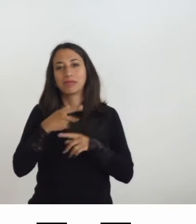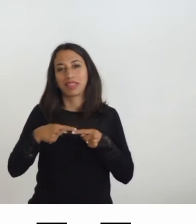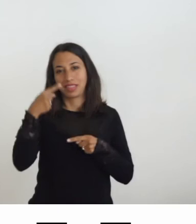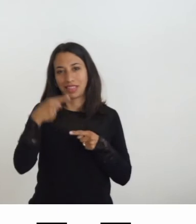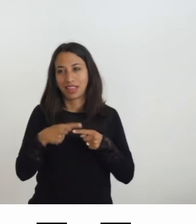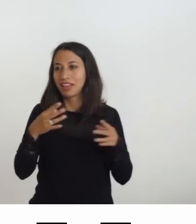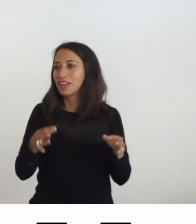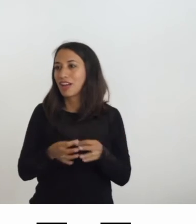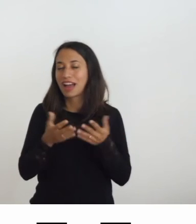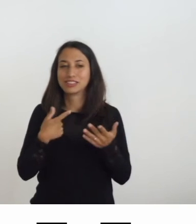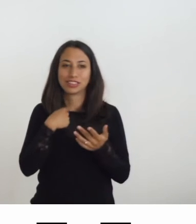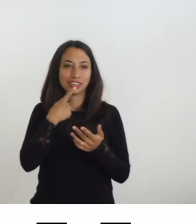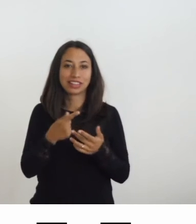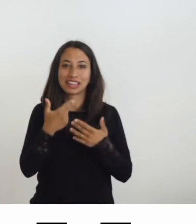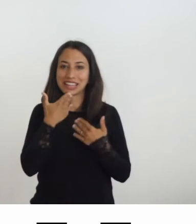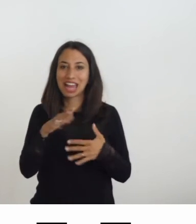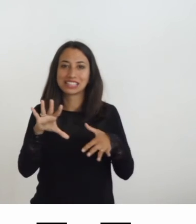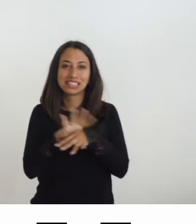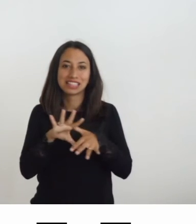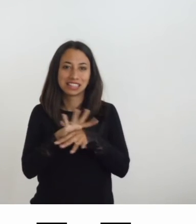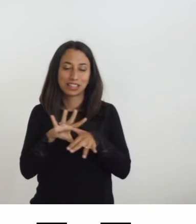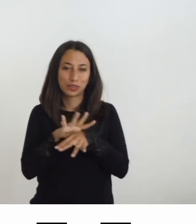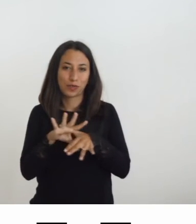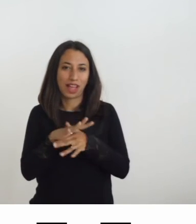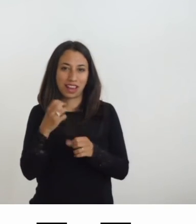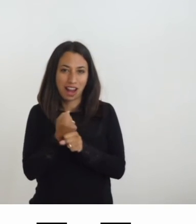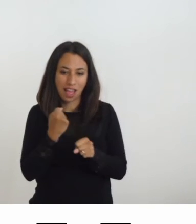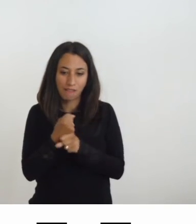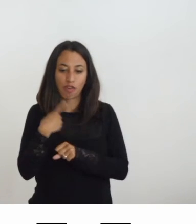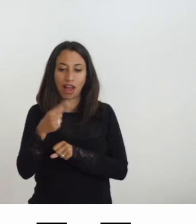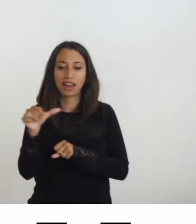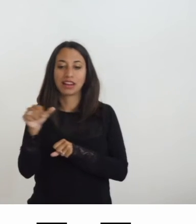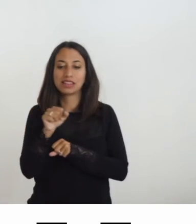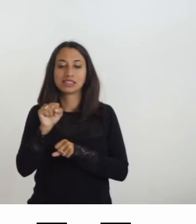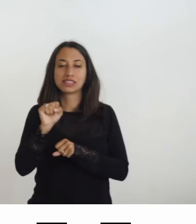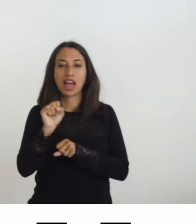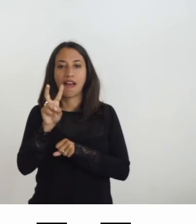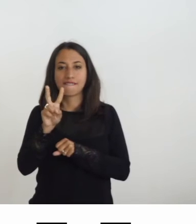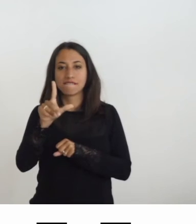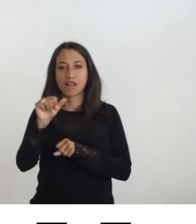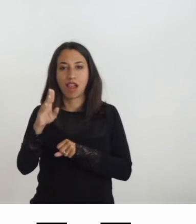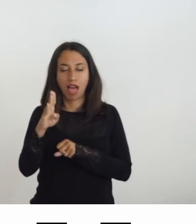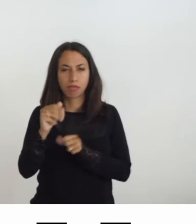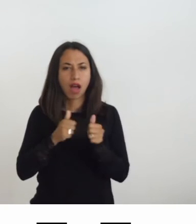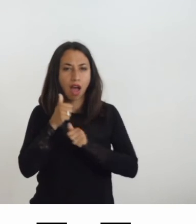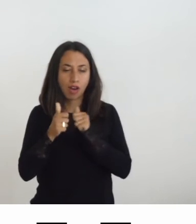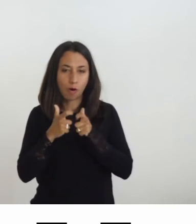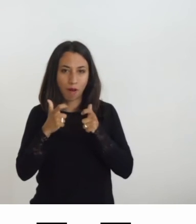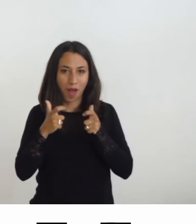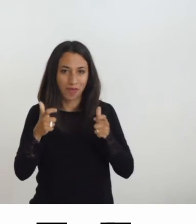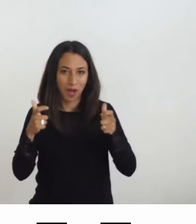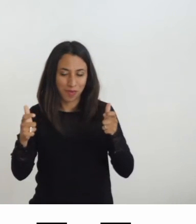ringrazio il mio team di lavoro Savlab che ogni anno sta crescendo e